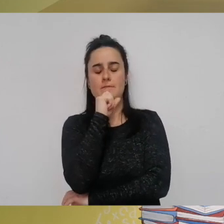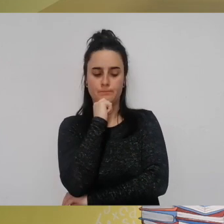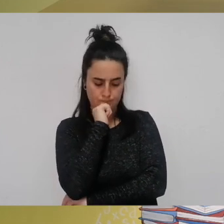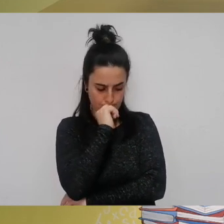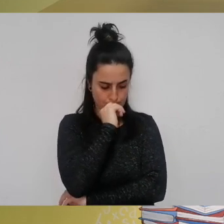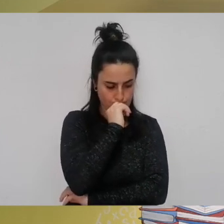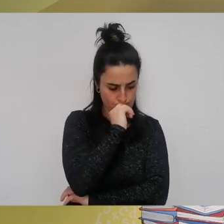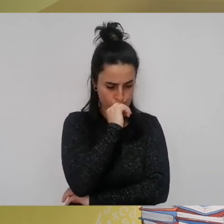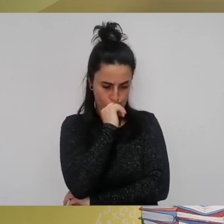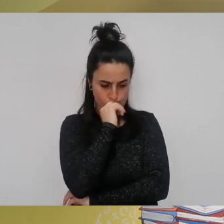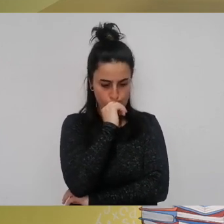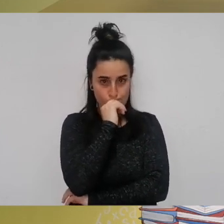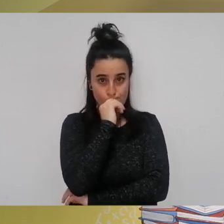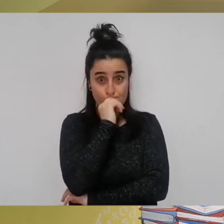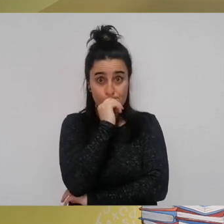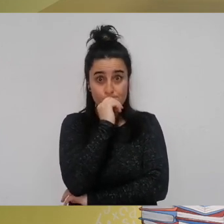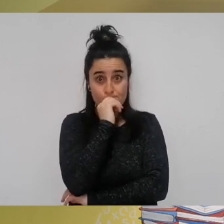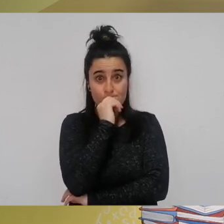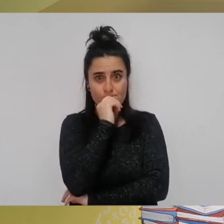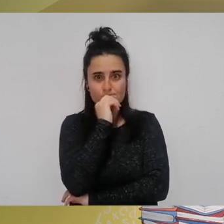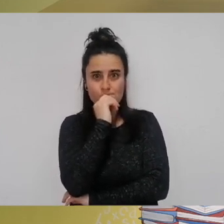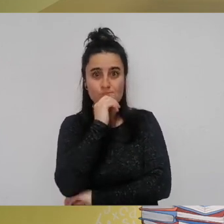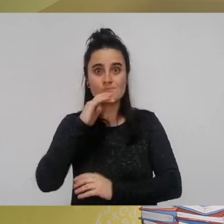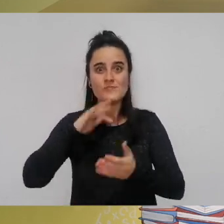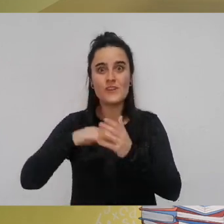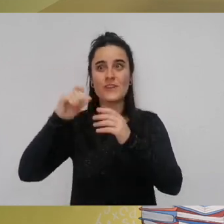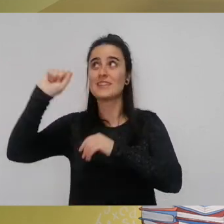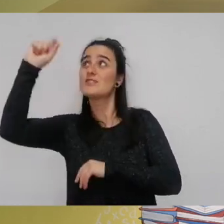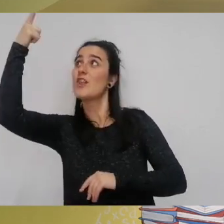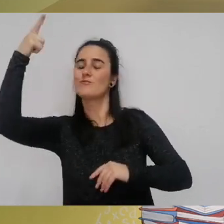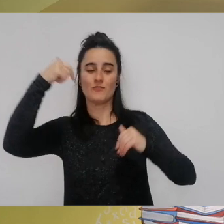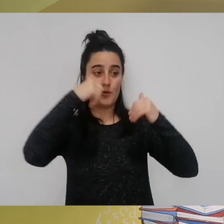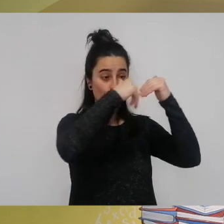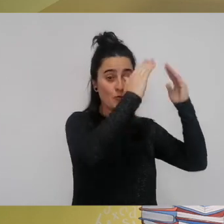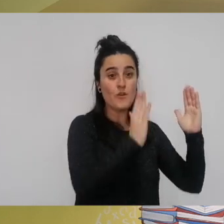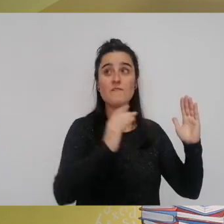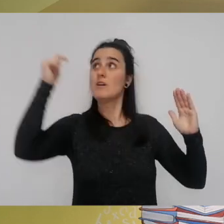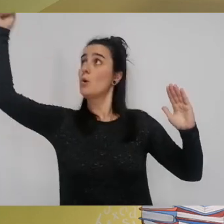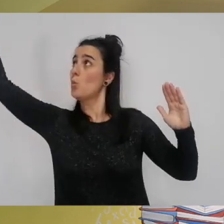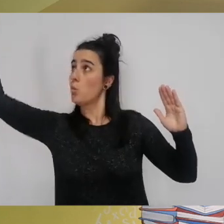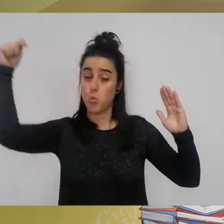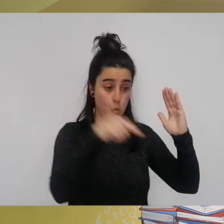eta bere izpilu zebatekin